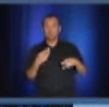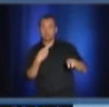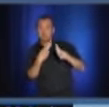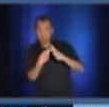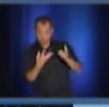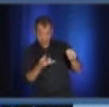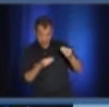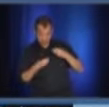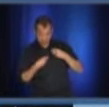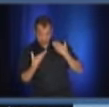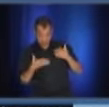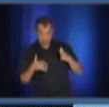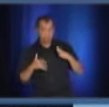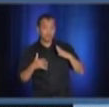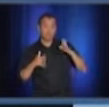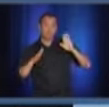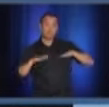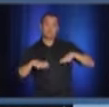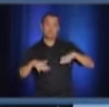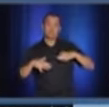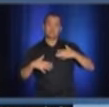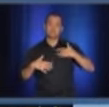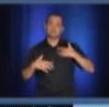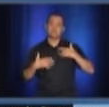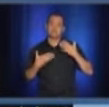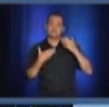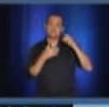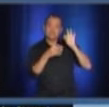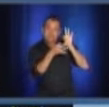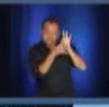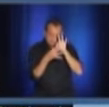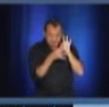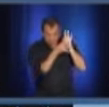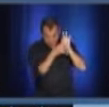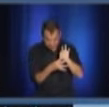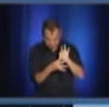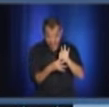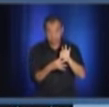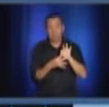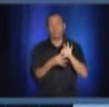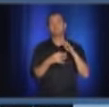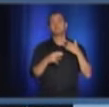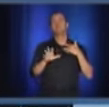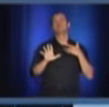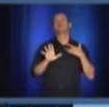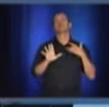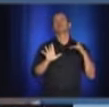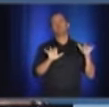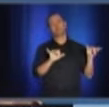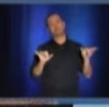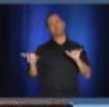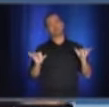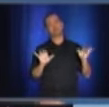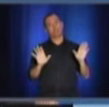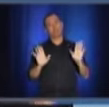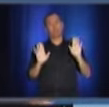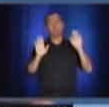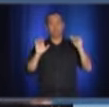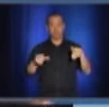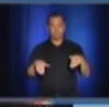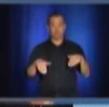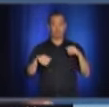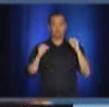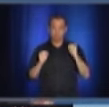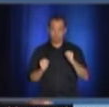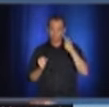terminés, allaient dans ce sens-là. Donc, ça veut dire que, puis on pourra faire la comparaison par rapport à nos données détectées